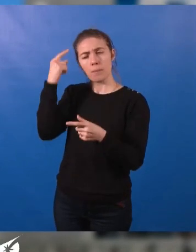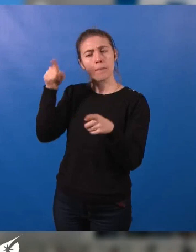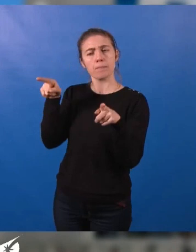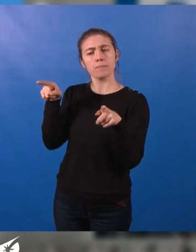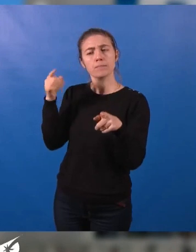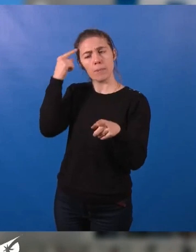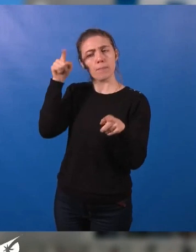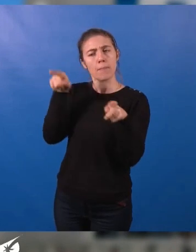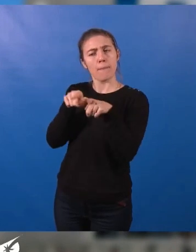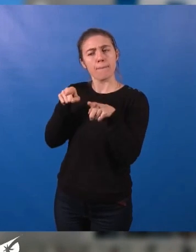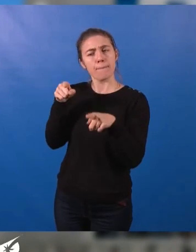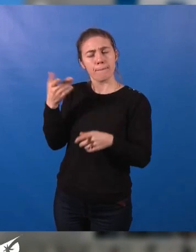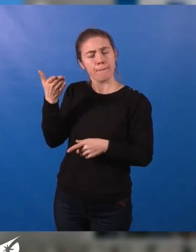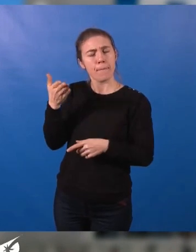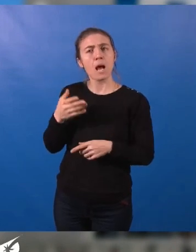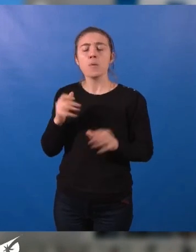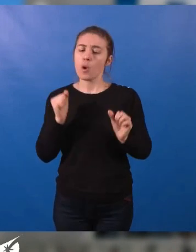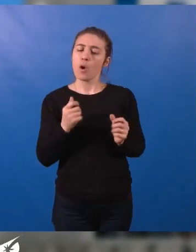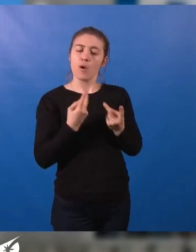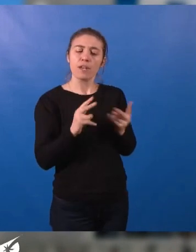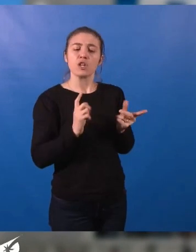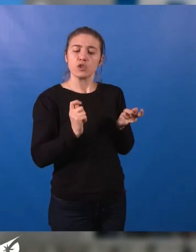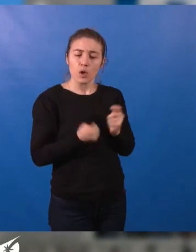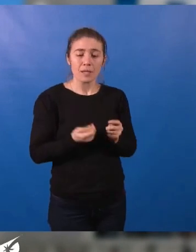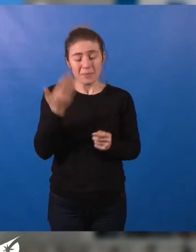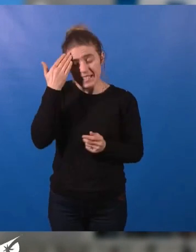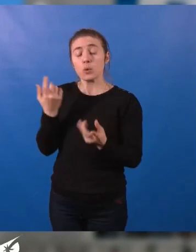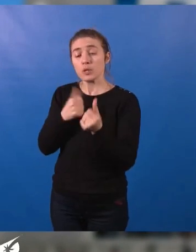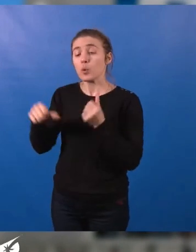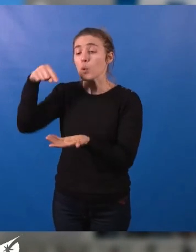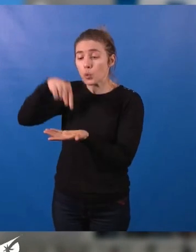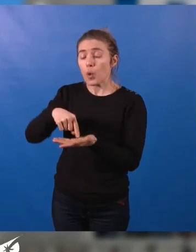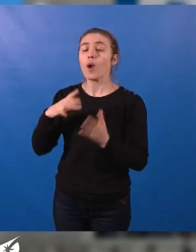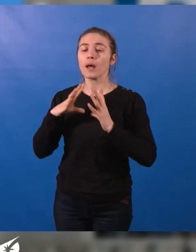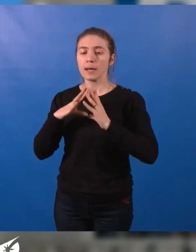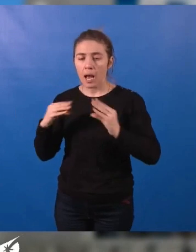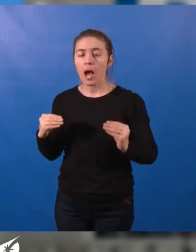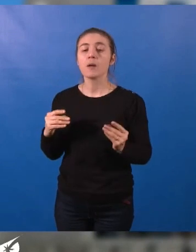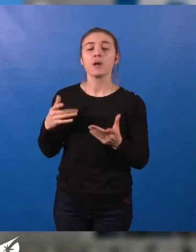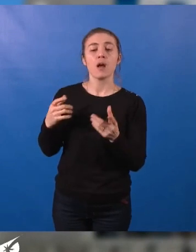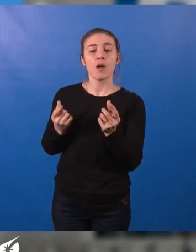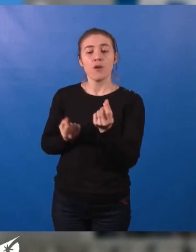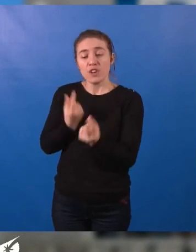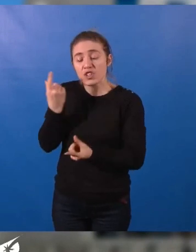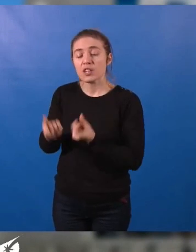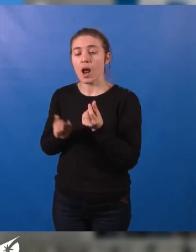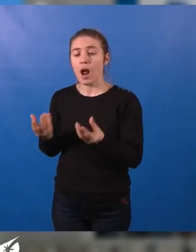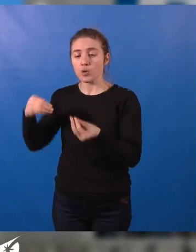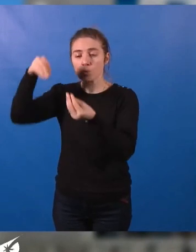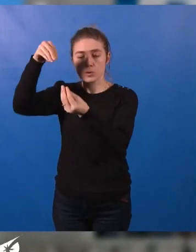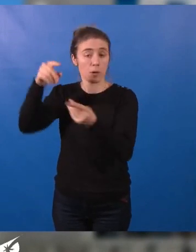densifier nos villes à condition d'offrir des zones apaisées et végétales, comme c'est le cas dans ce projet.